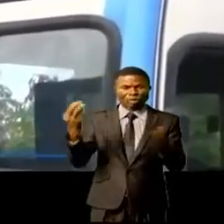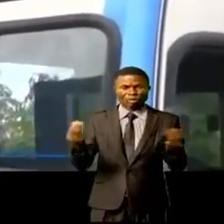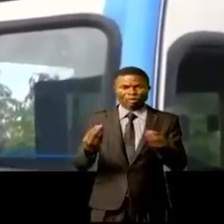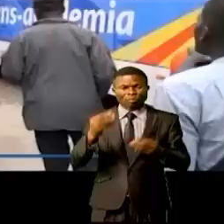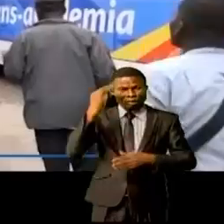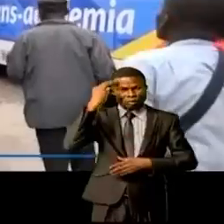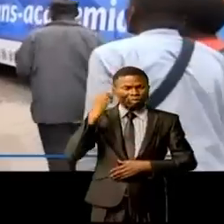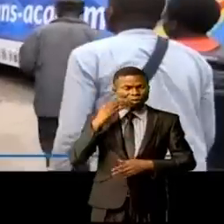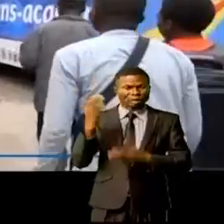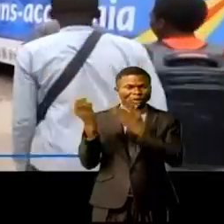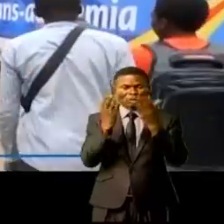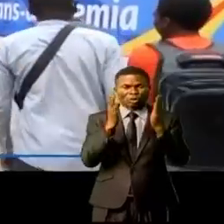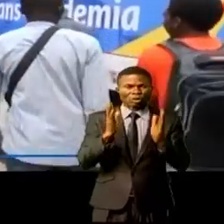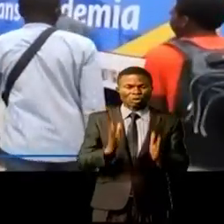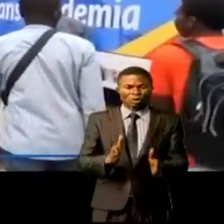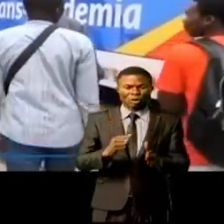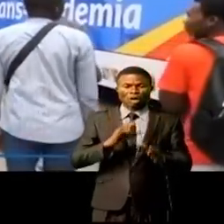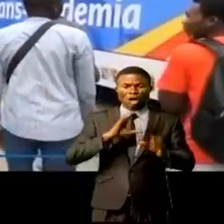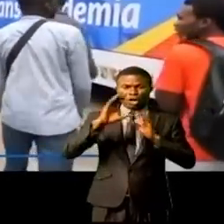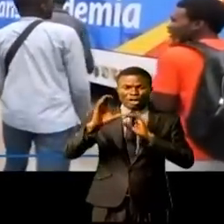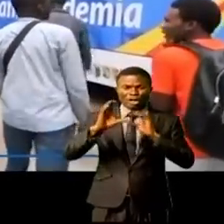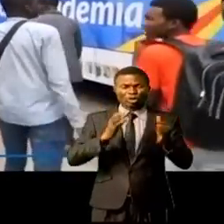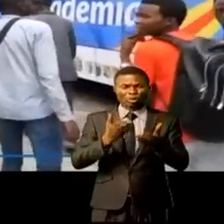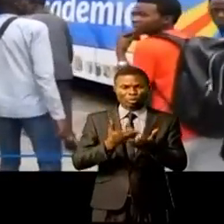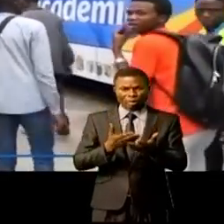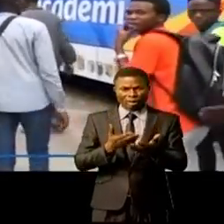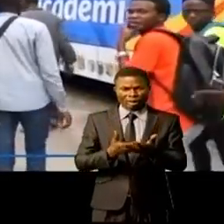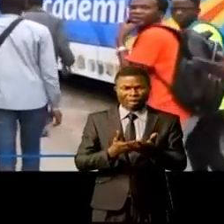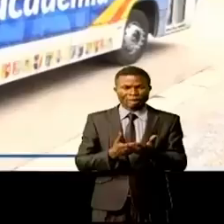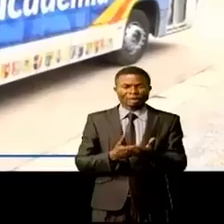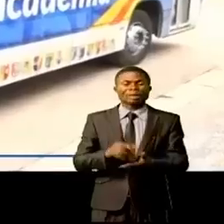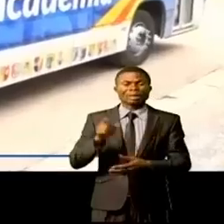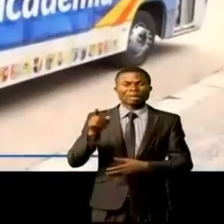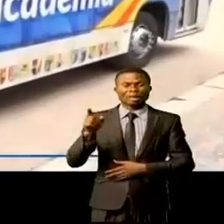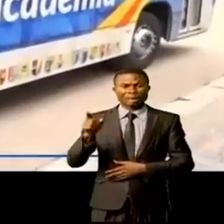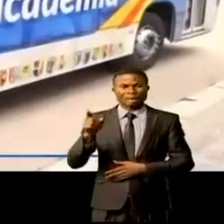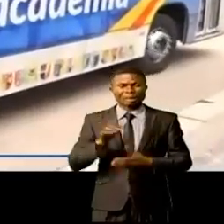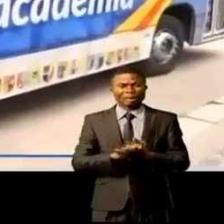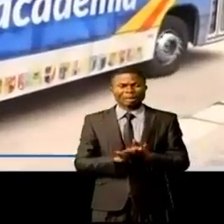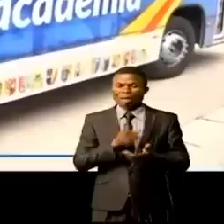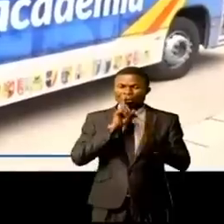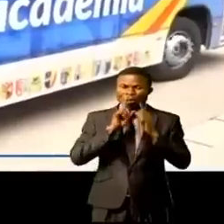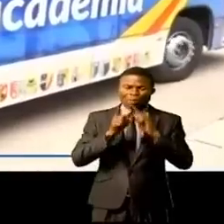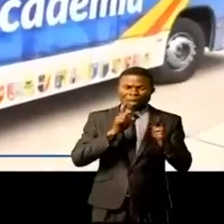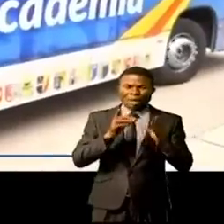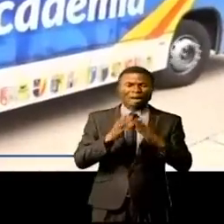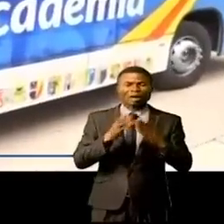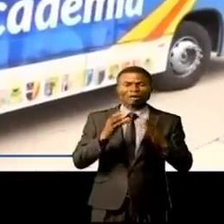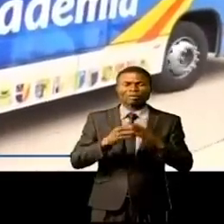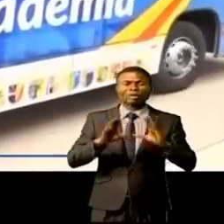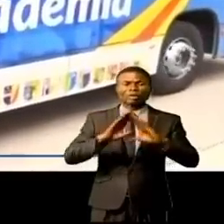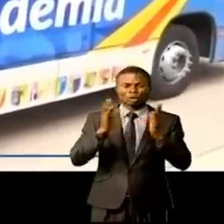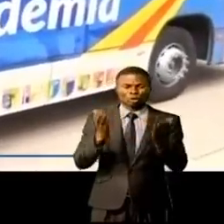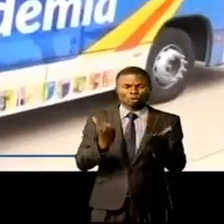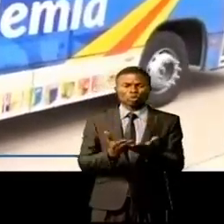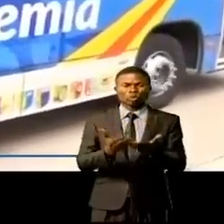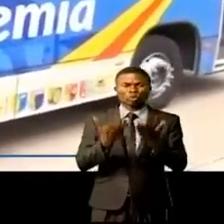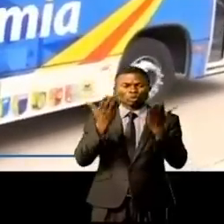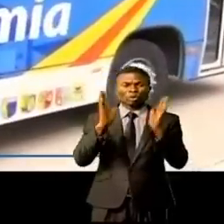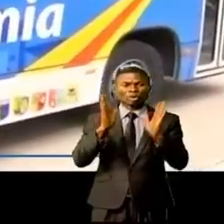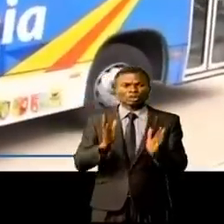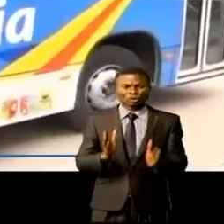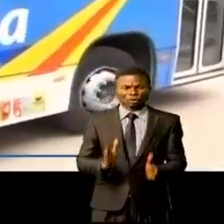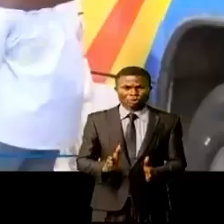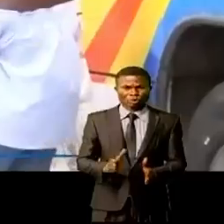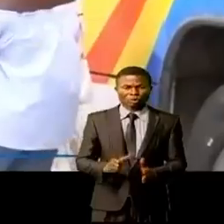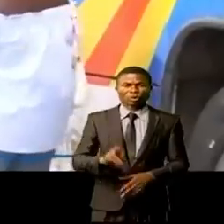ministre de Transport et Voix de Communication, cher Ruben Okende, a eu un face-à-face aujourd'hui avec les étudiants.